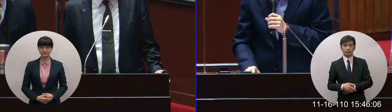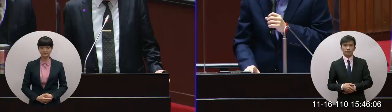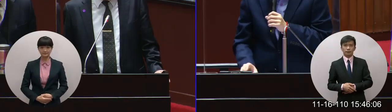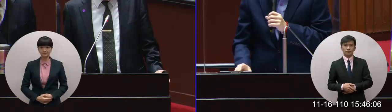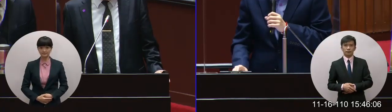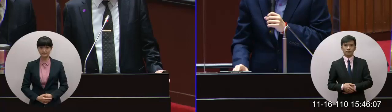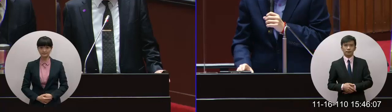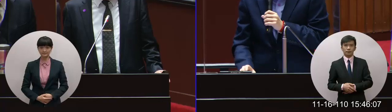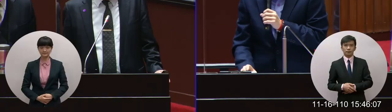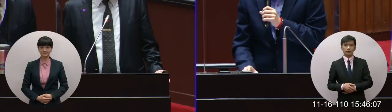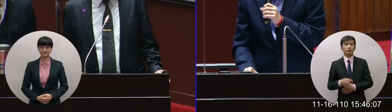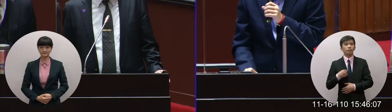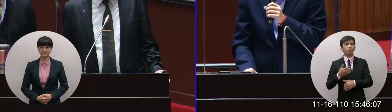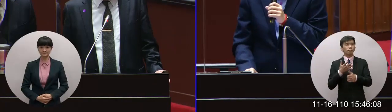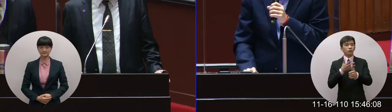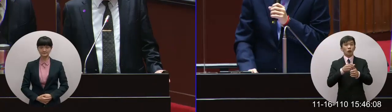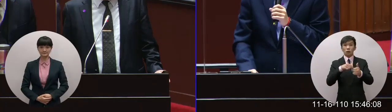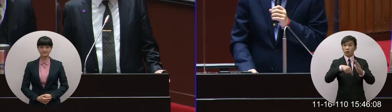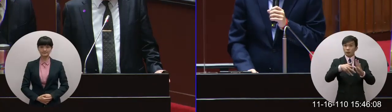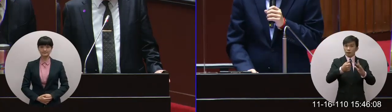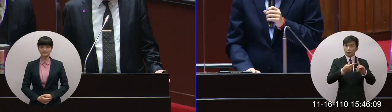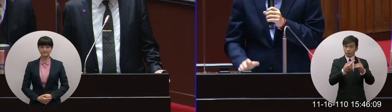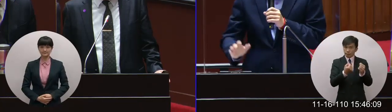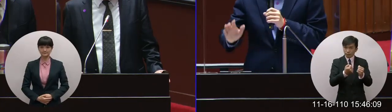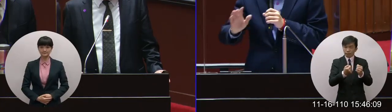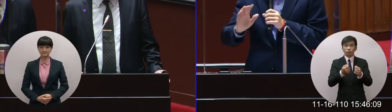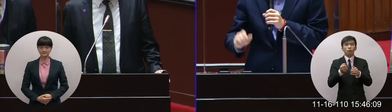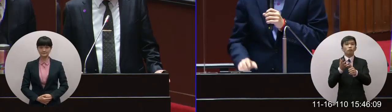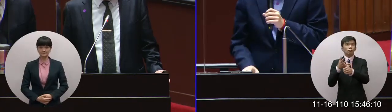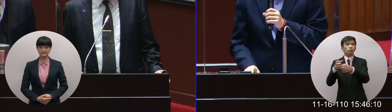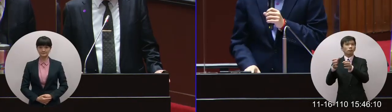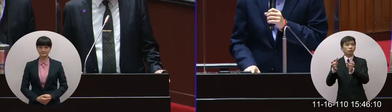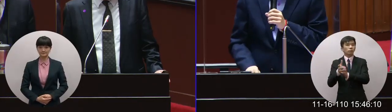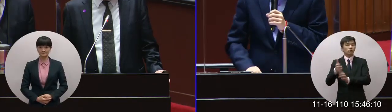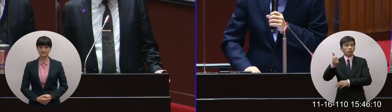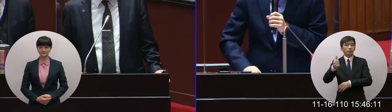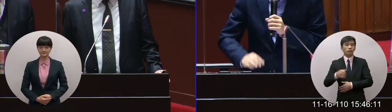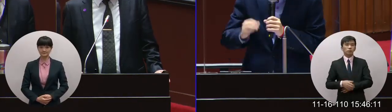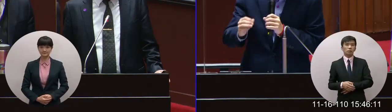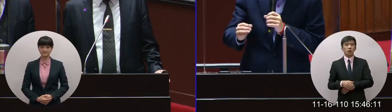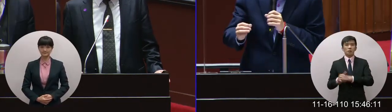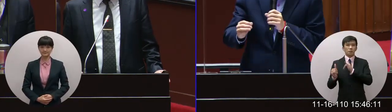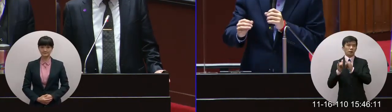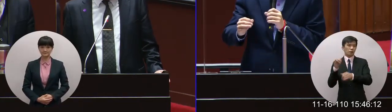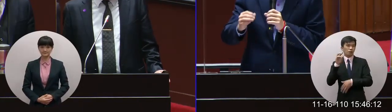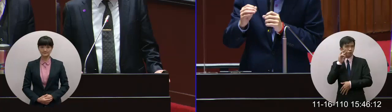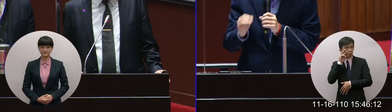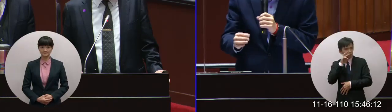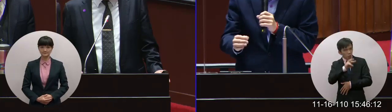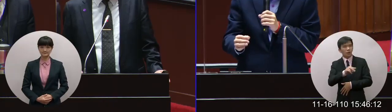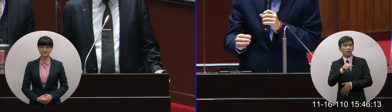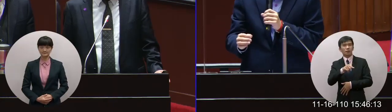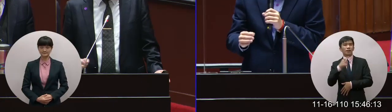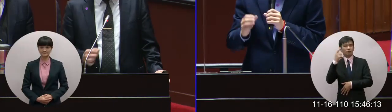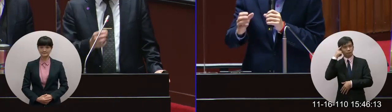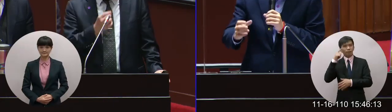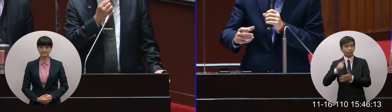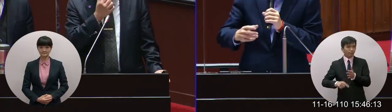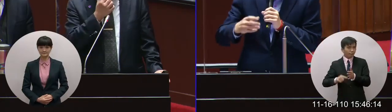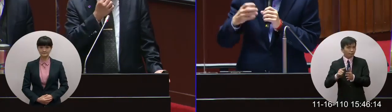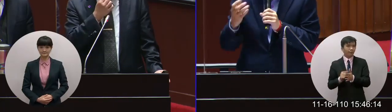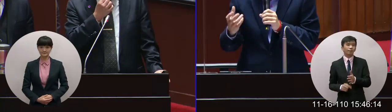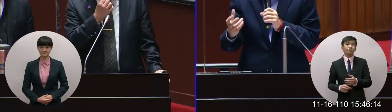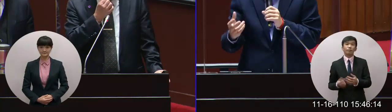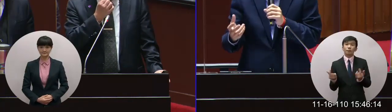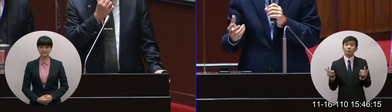這樣的這個院長在這部長其實民眾的感受就是很單純很單純你知道